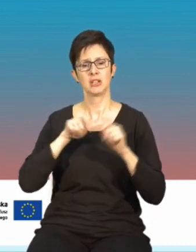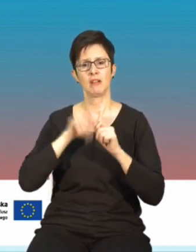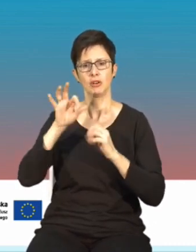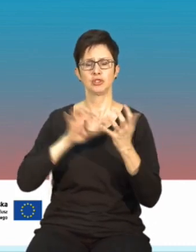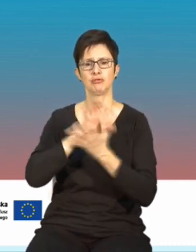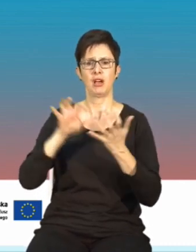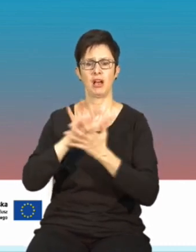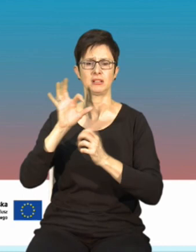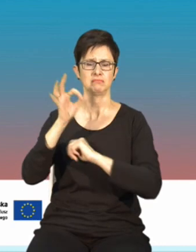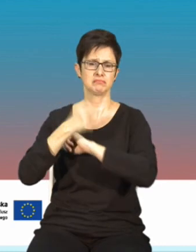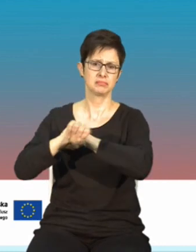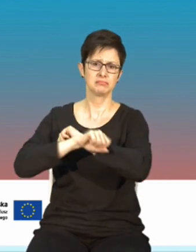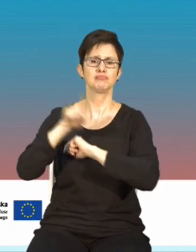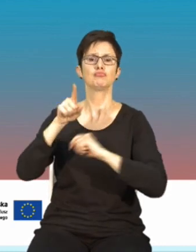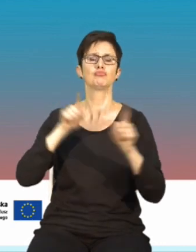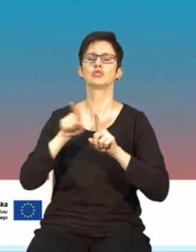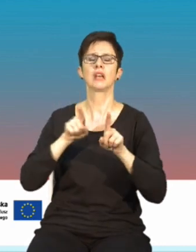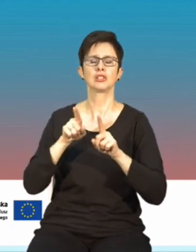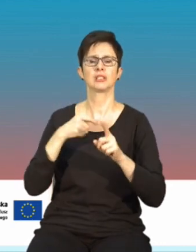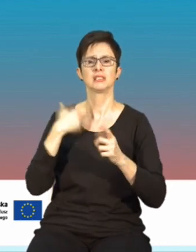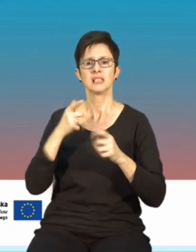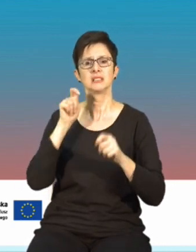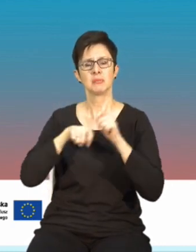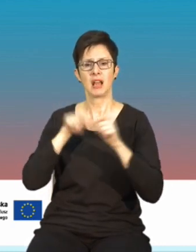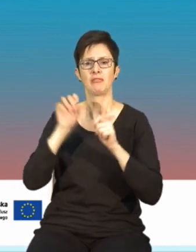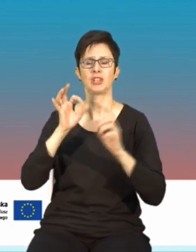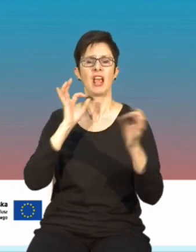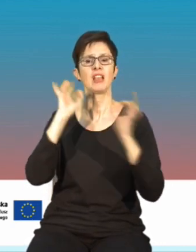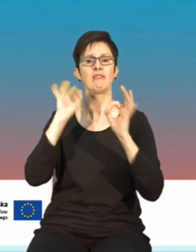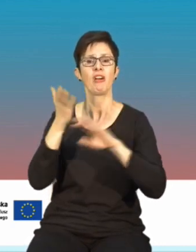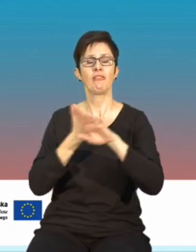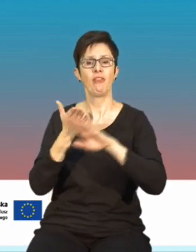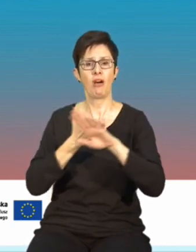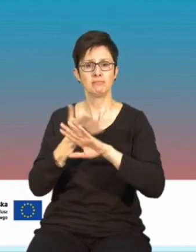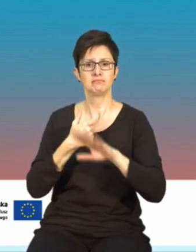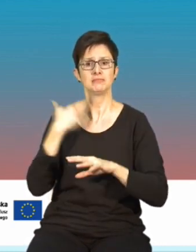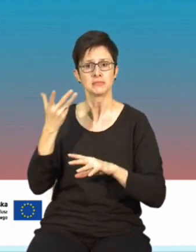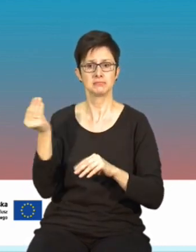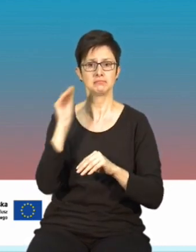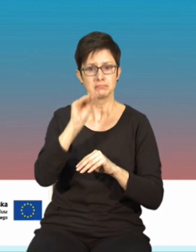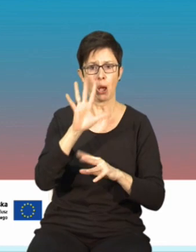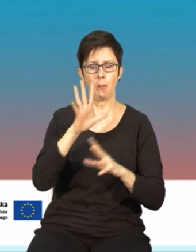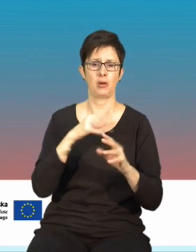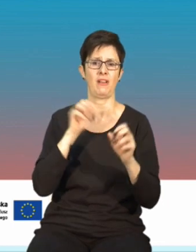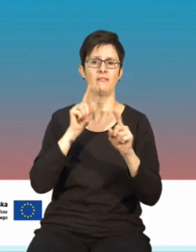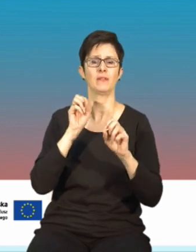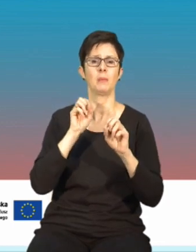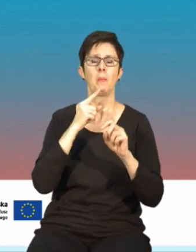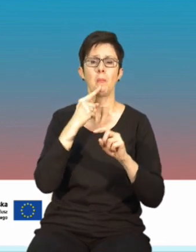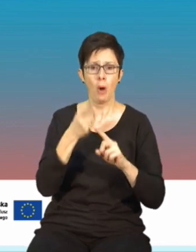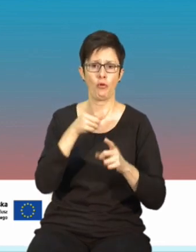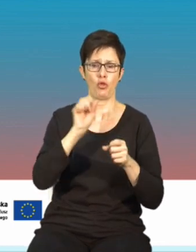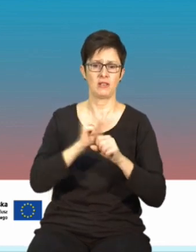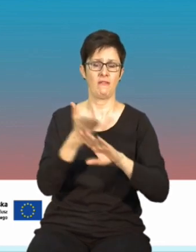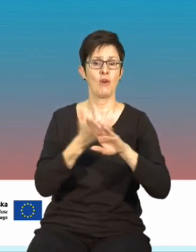alternatywnego, czyli przegląd fake newsów, które znaleźliśmy gdzieś w internecie. Kinga wspomniała także o takiej interakcji bezpośredniej.